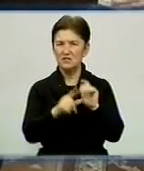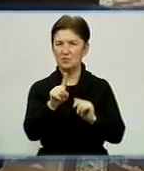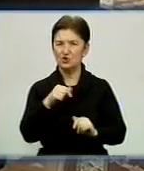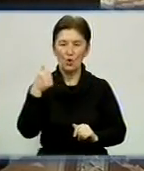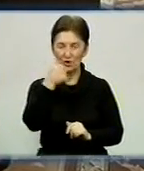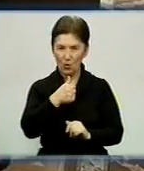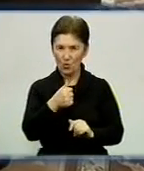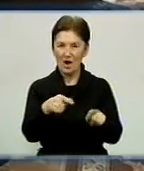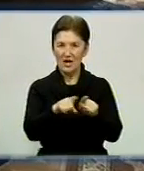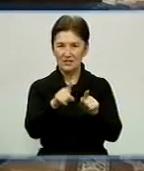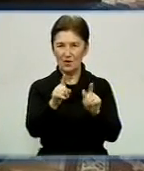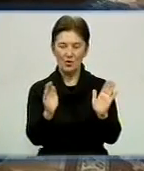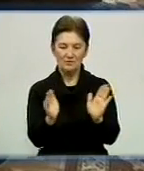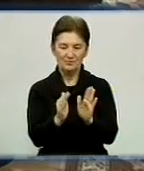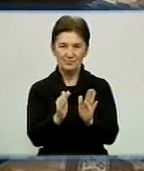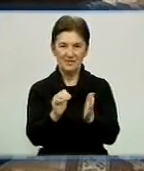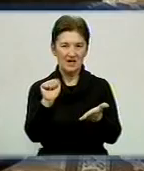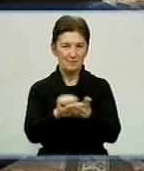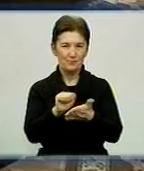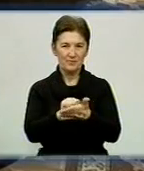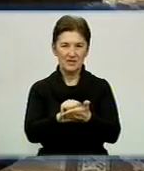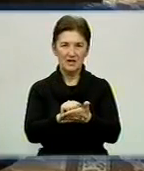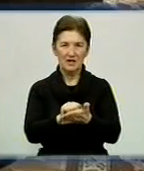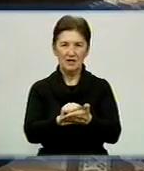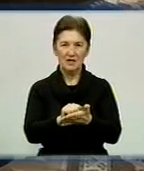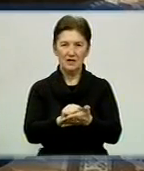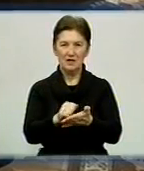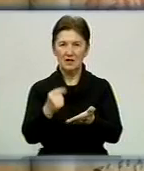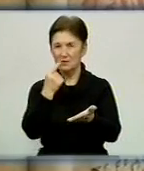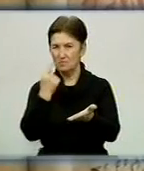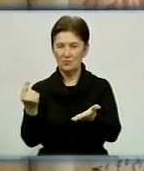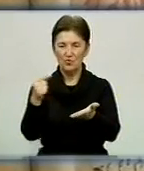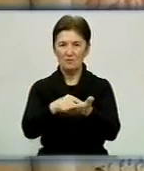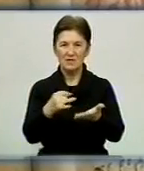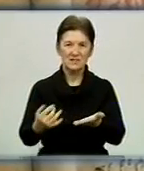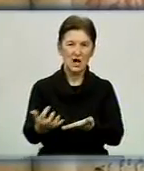Ось таке невеличке видання, воно надійшло до бібліотеки з колекцією Ірліна.